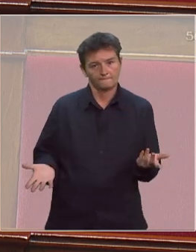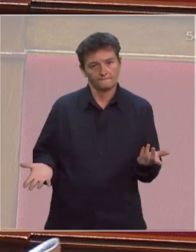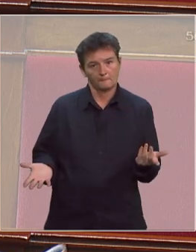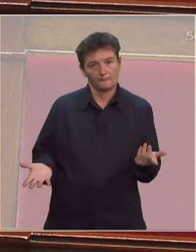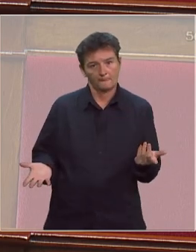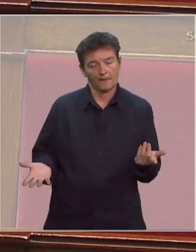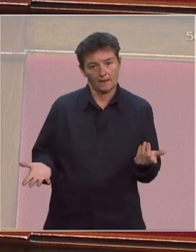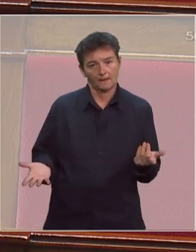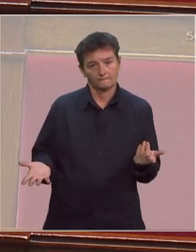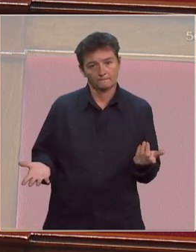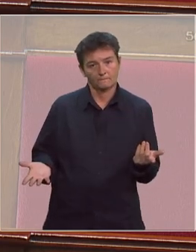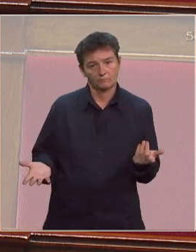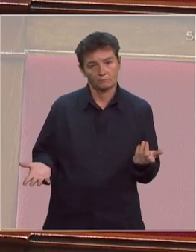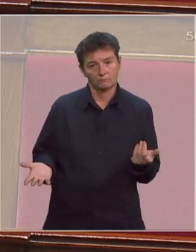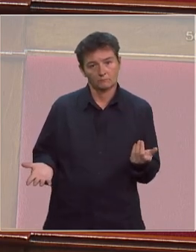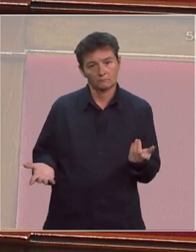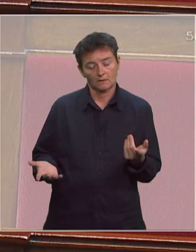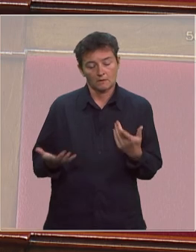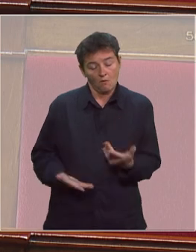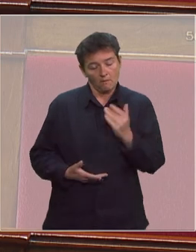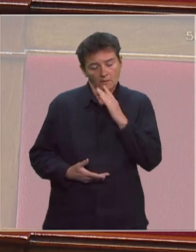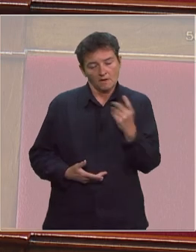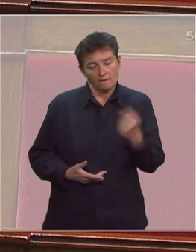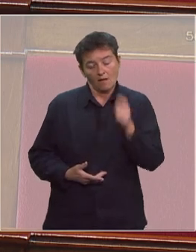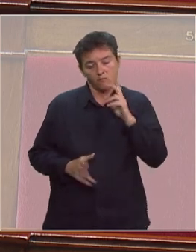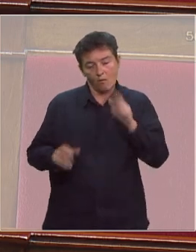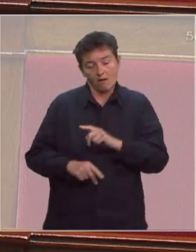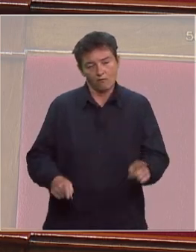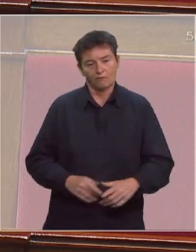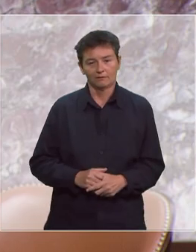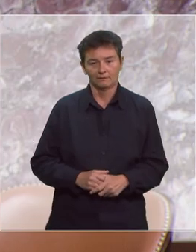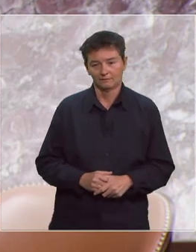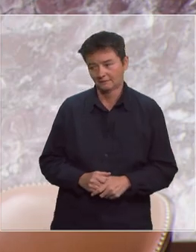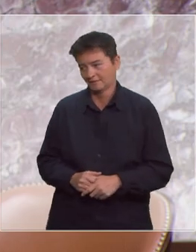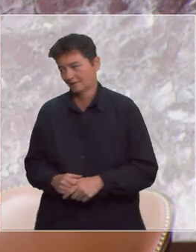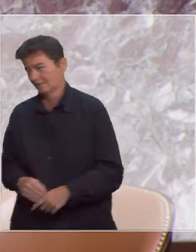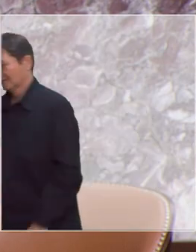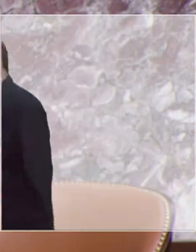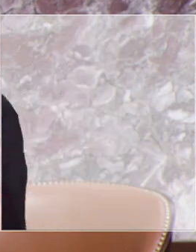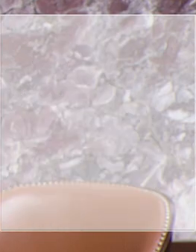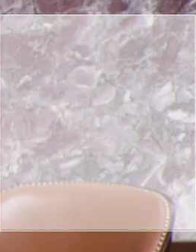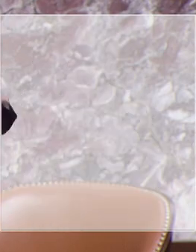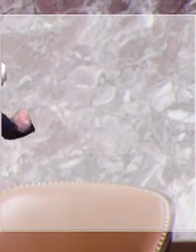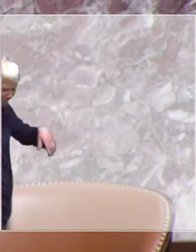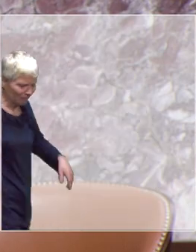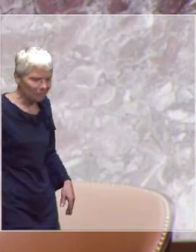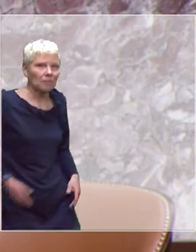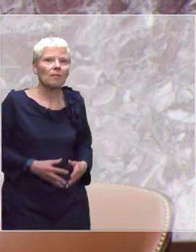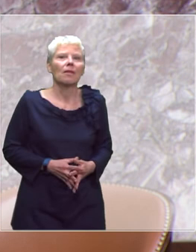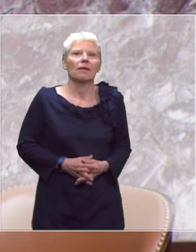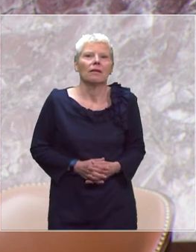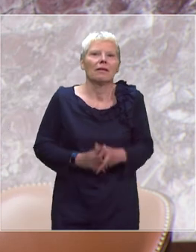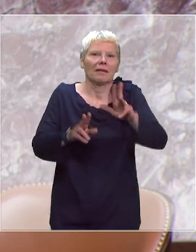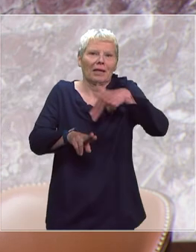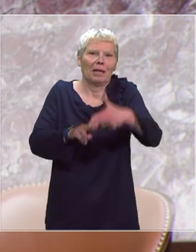et au moins j'aurais pas perdu mon après-midi merci monsieur le député la parole est à